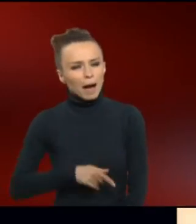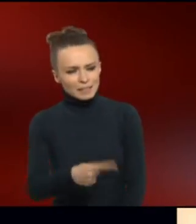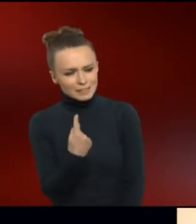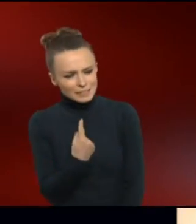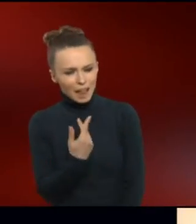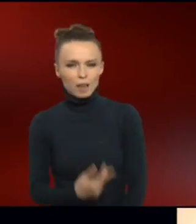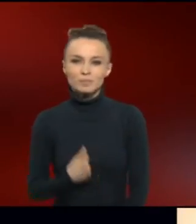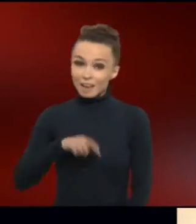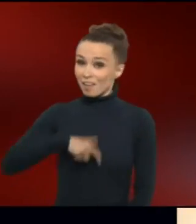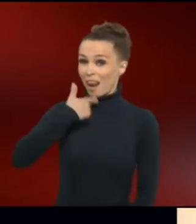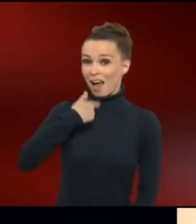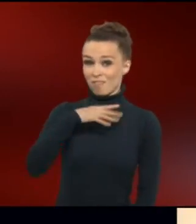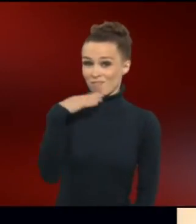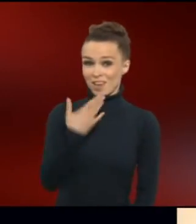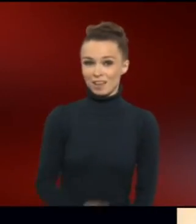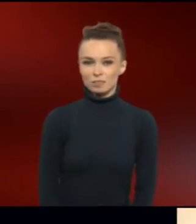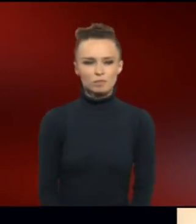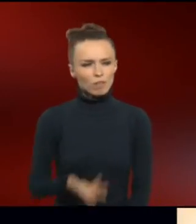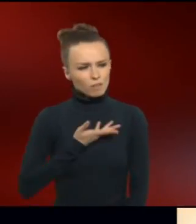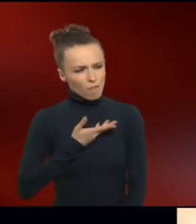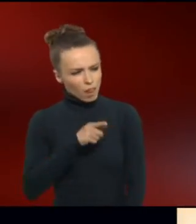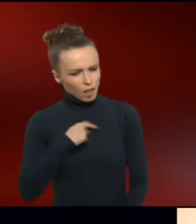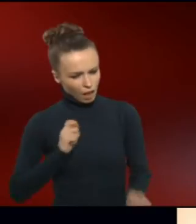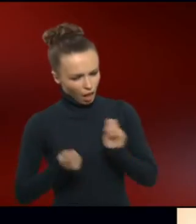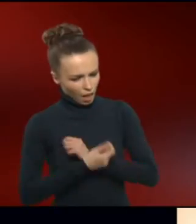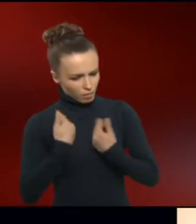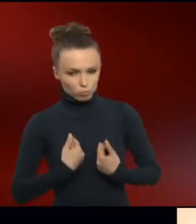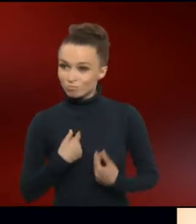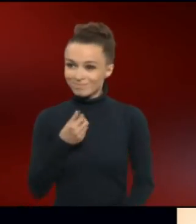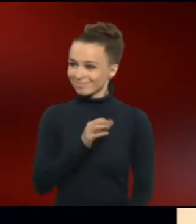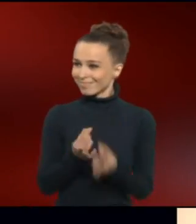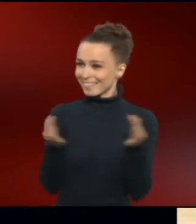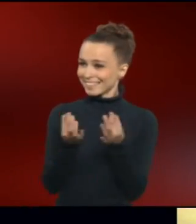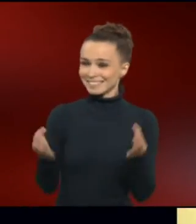Ich kann viel lachen. Was möchtest du an dir ändern? Nichts.